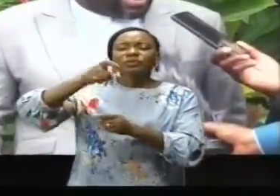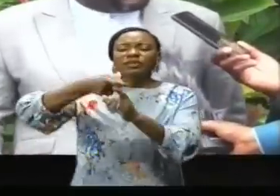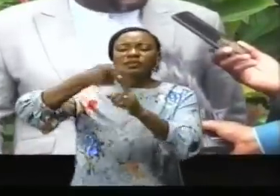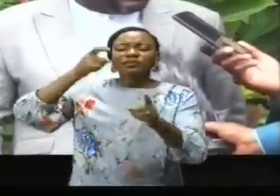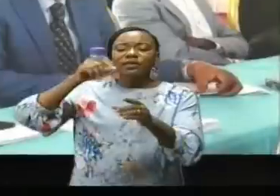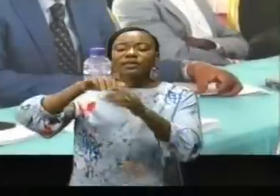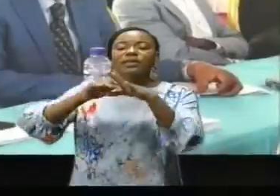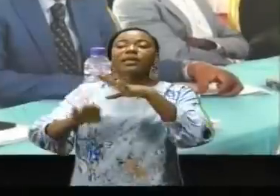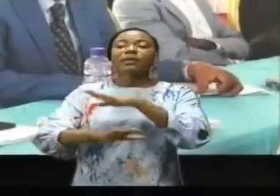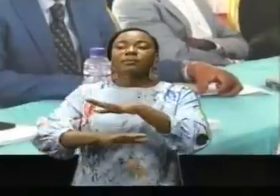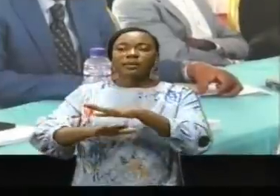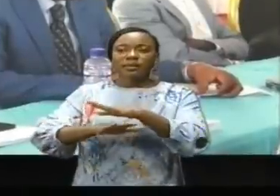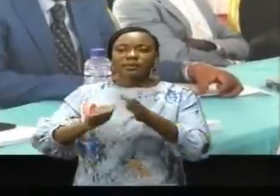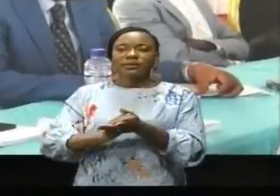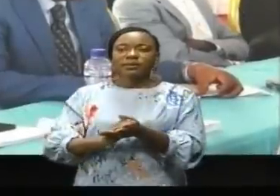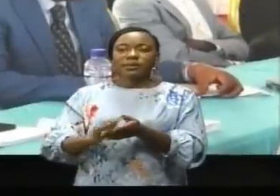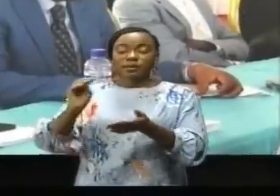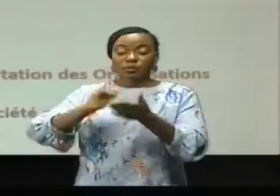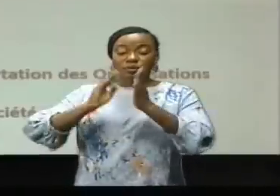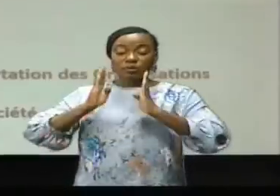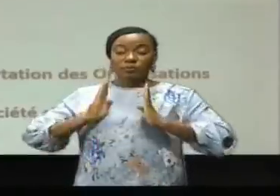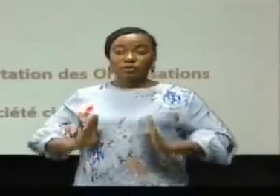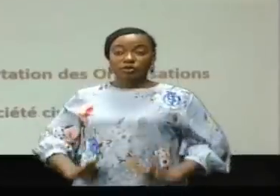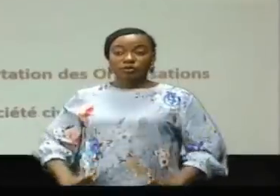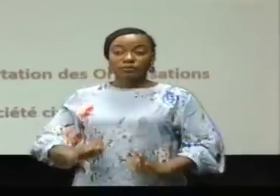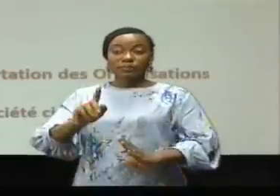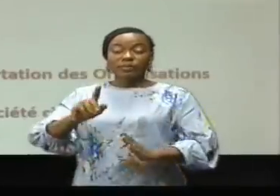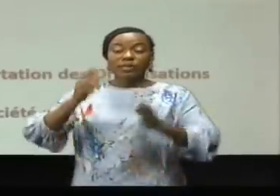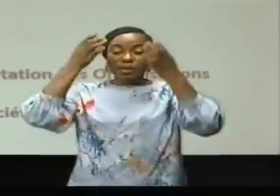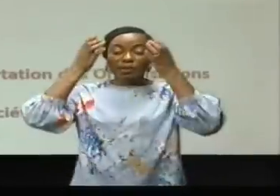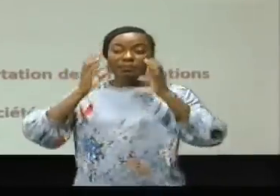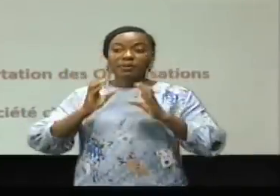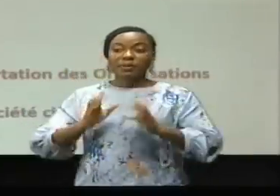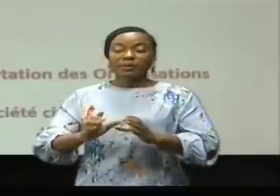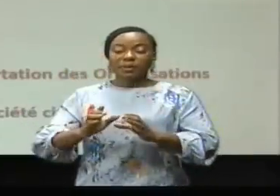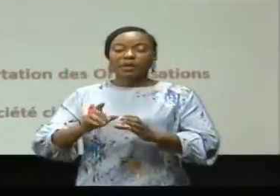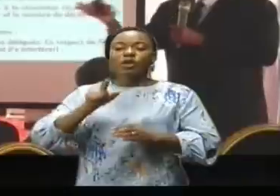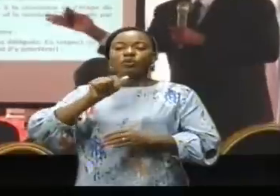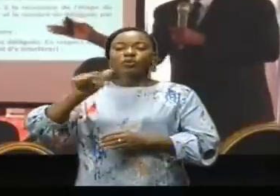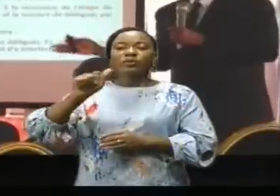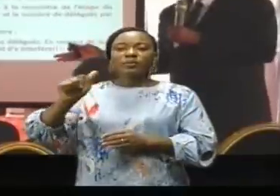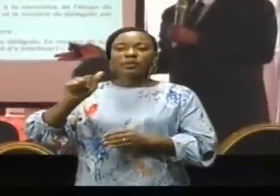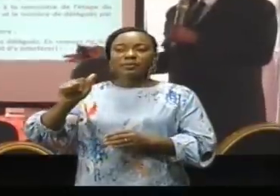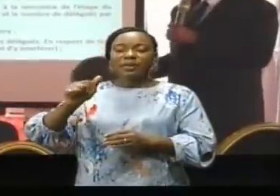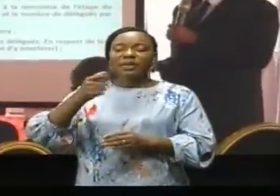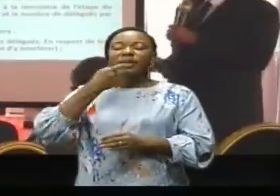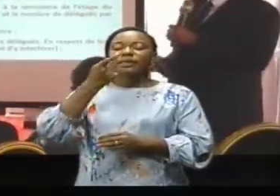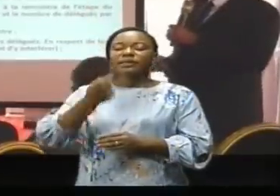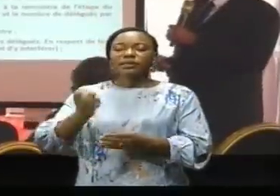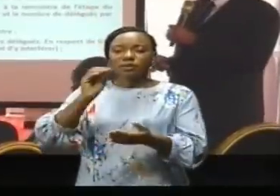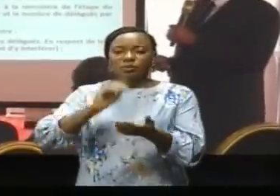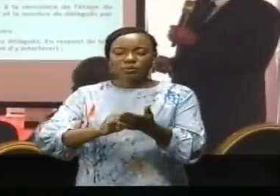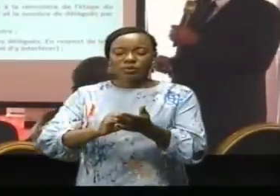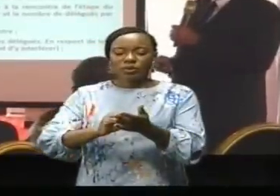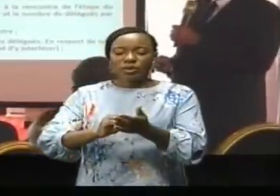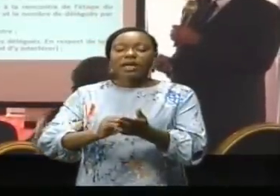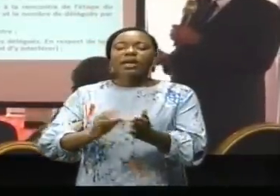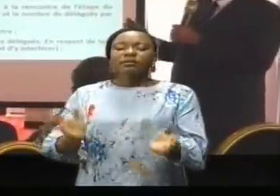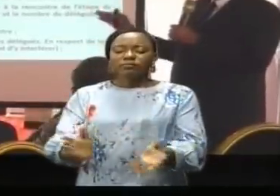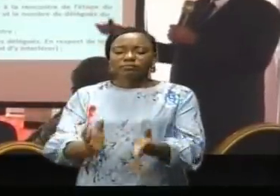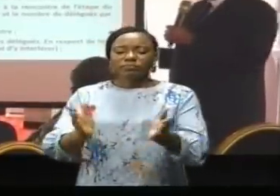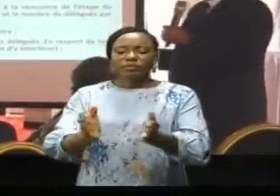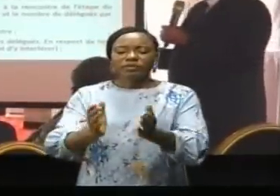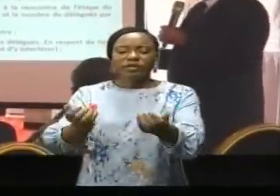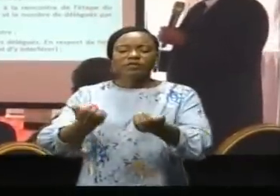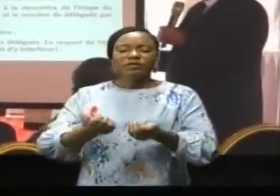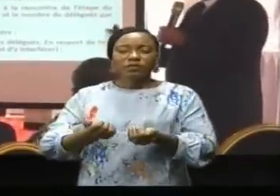de la base. Bichop Abraham Djambasamba, directeur exécutif du Régède, Alloué, les efforts du ministère de l'Intérieur